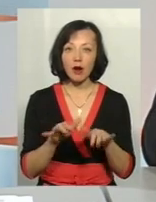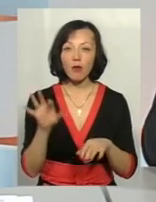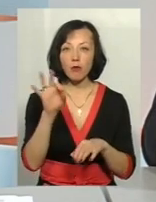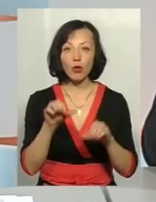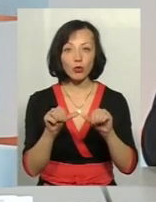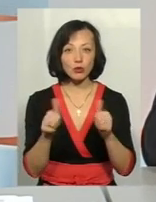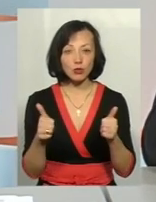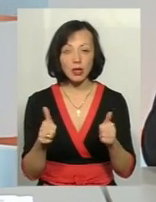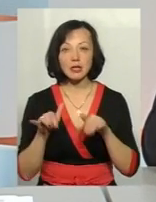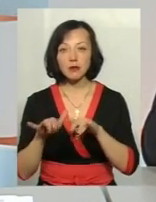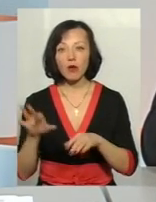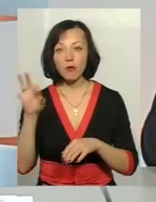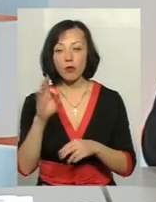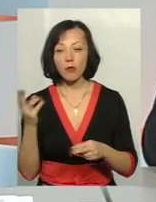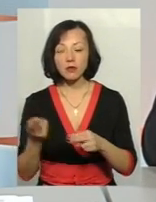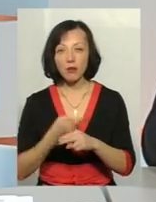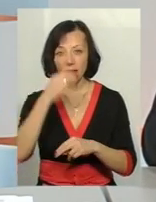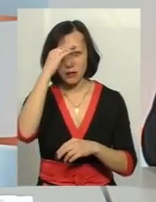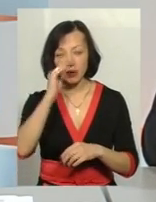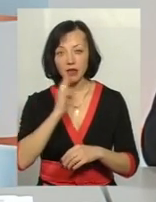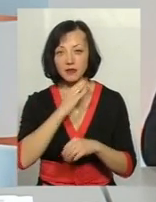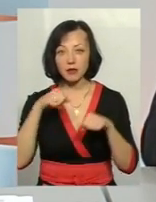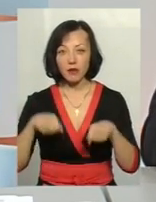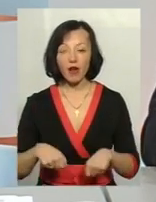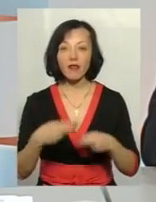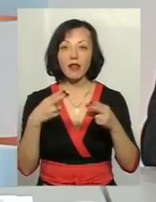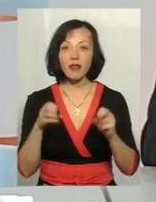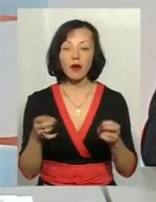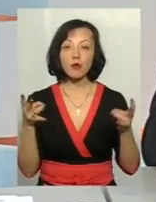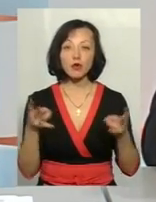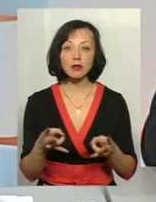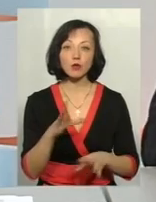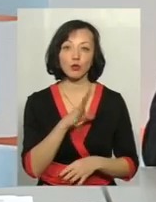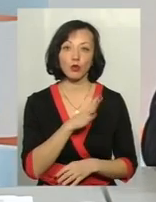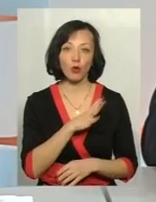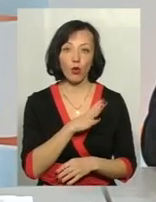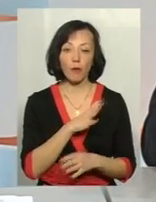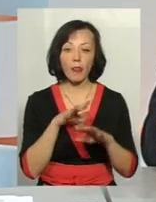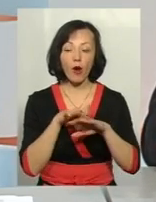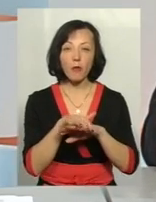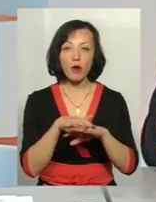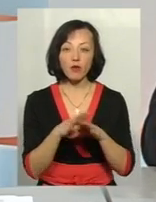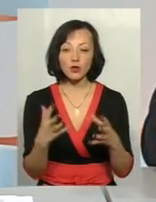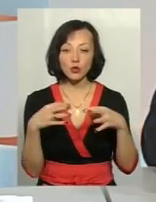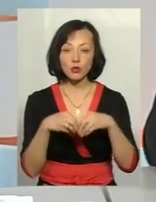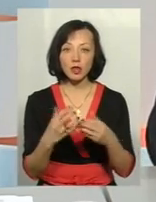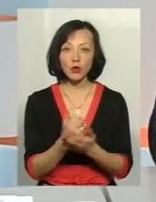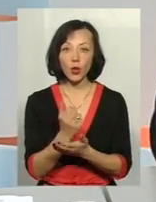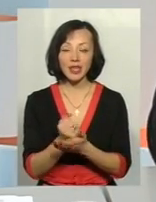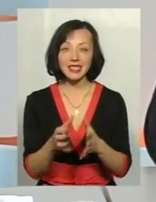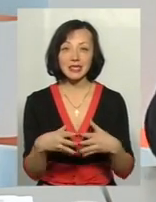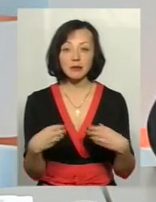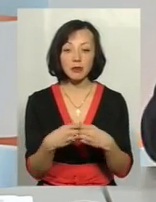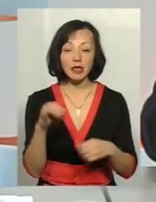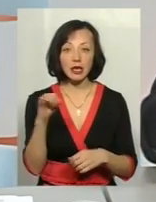розвучення, і справами про позбавлення батьківських прав, де потрібно було, обраховувати сукупний дохід сім'ї. І коли